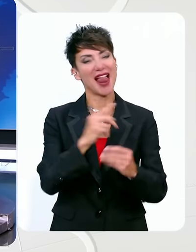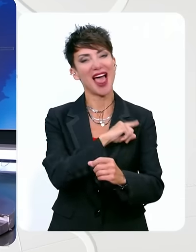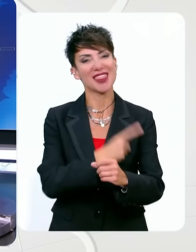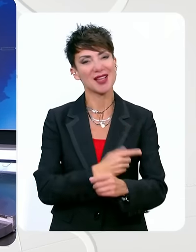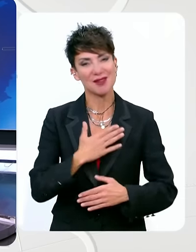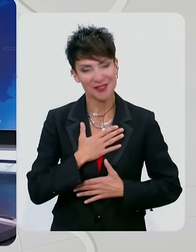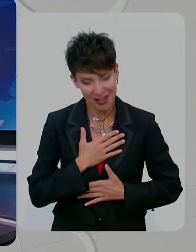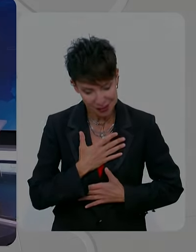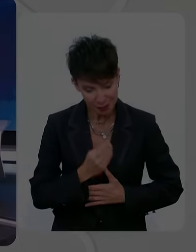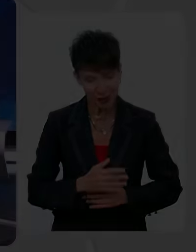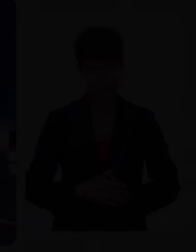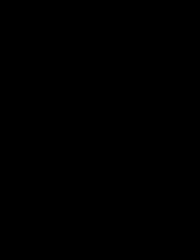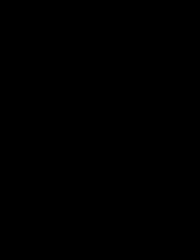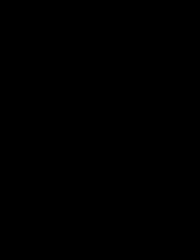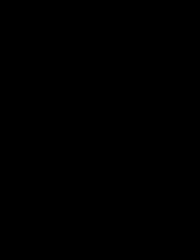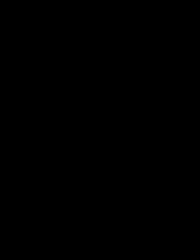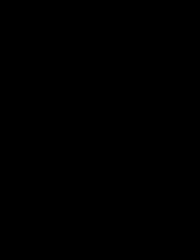σας ευχαριστήσω πάρα πολύ. ευχαριστώ και εγώ πολύ. Καλή συνέχεια.